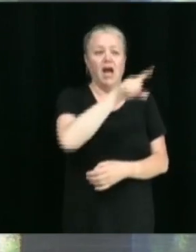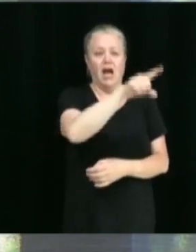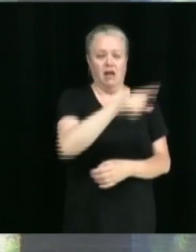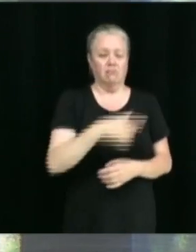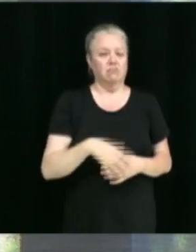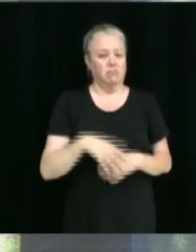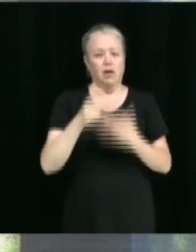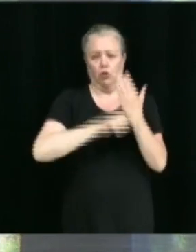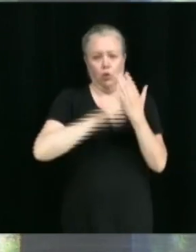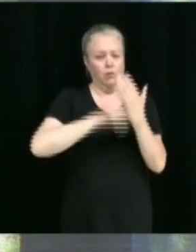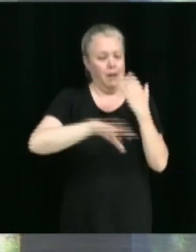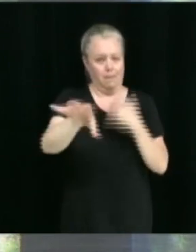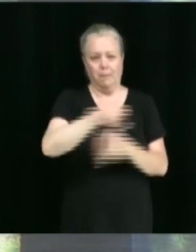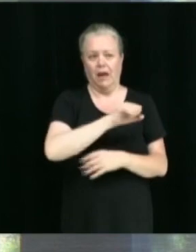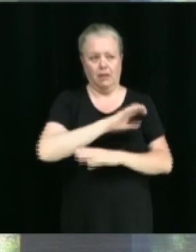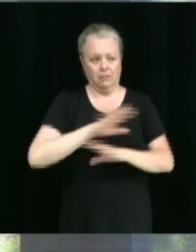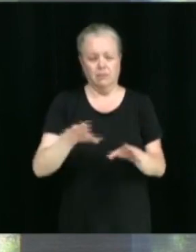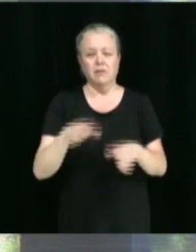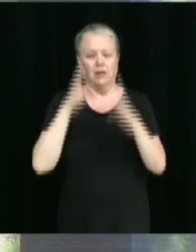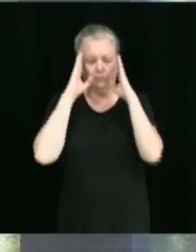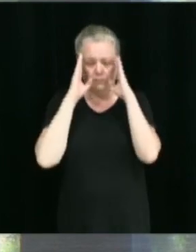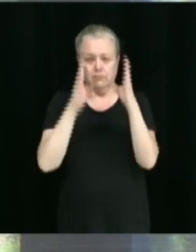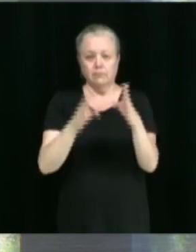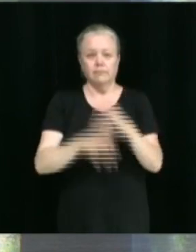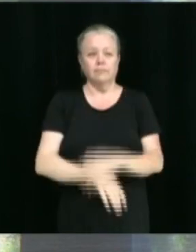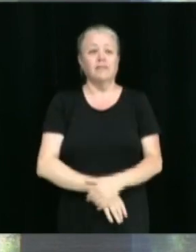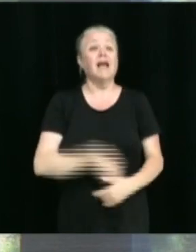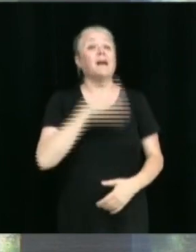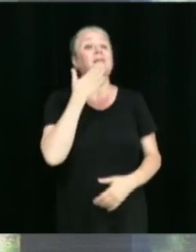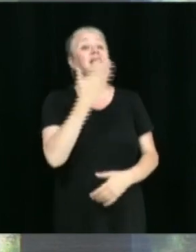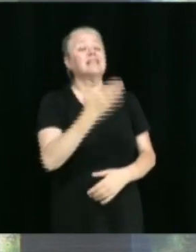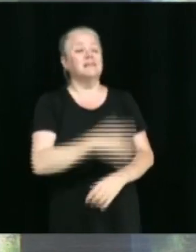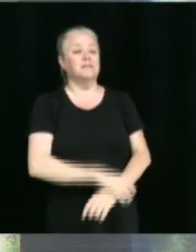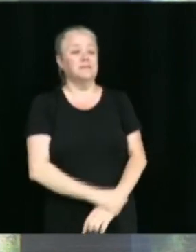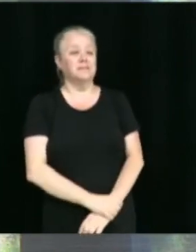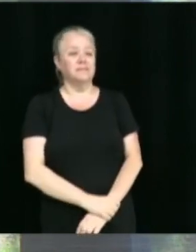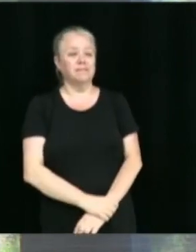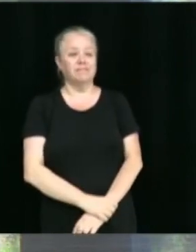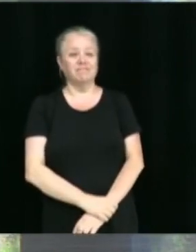ou votre documentation, puis on va s'y affairer rapidement. Merci. Merci.